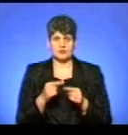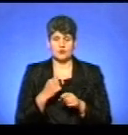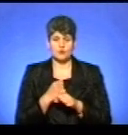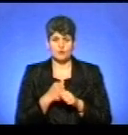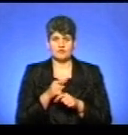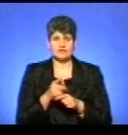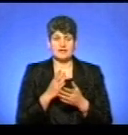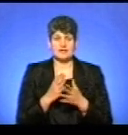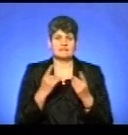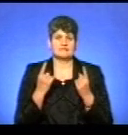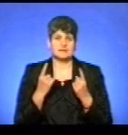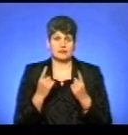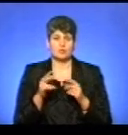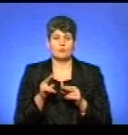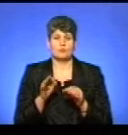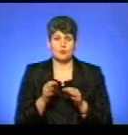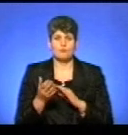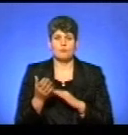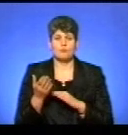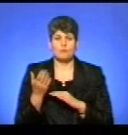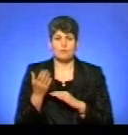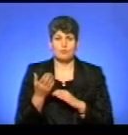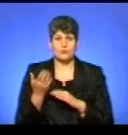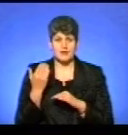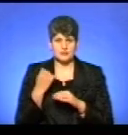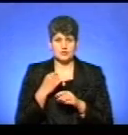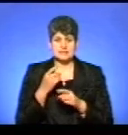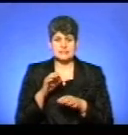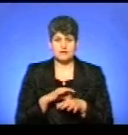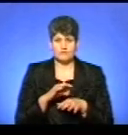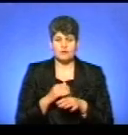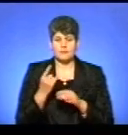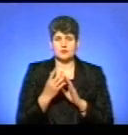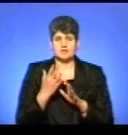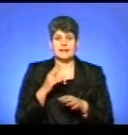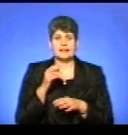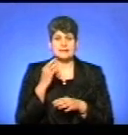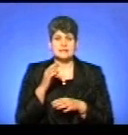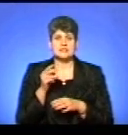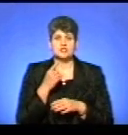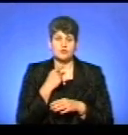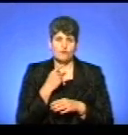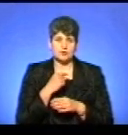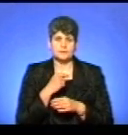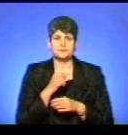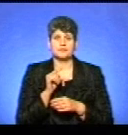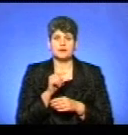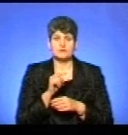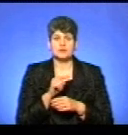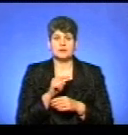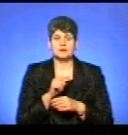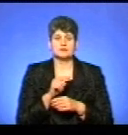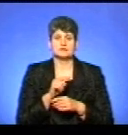і вона є велетенською, по попередженню захворювання, в першу чергу, лисиці червоної. Вона, я думаю,